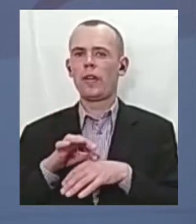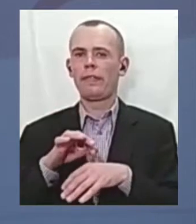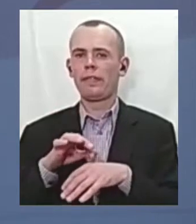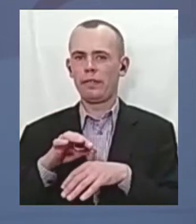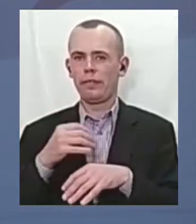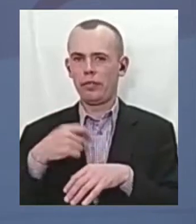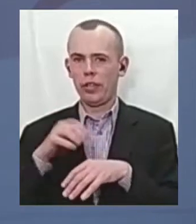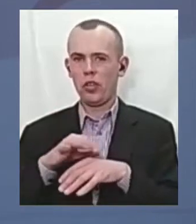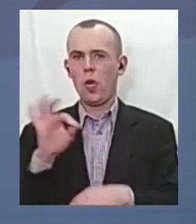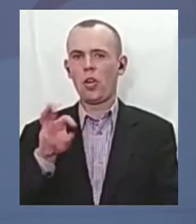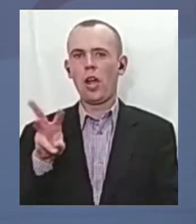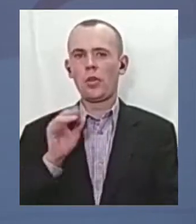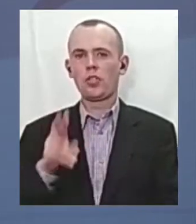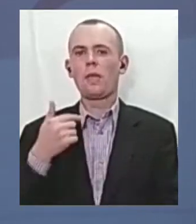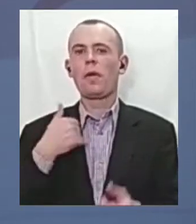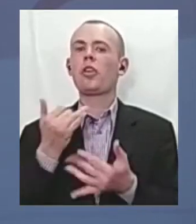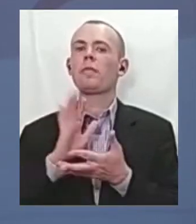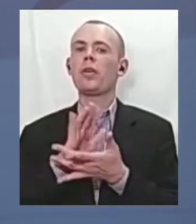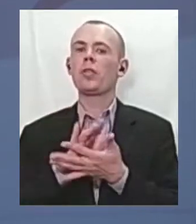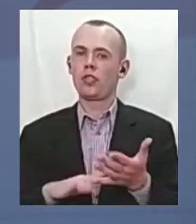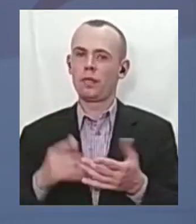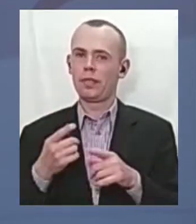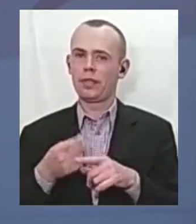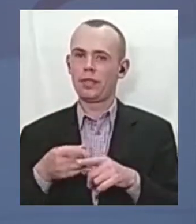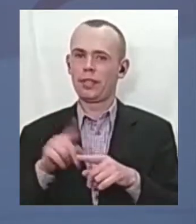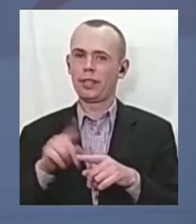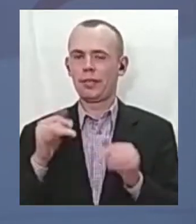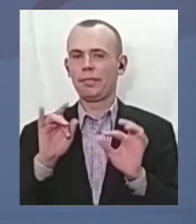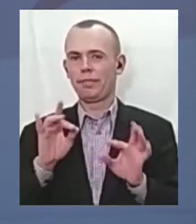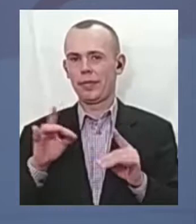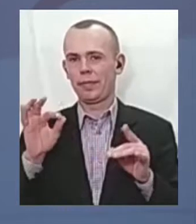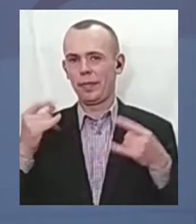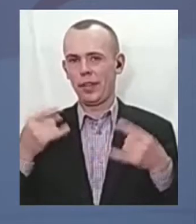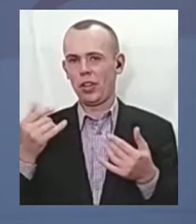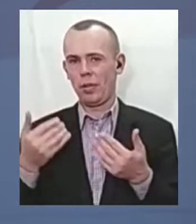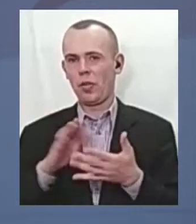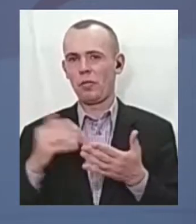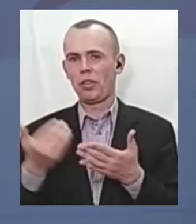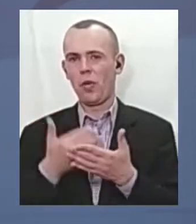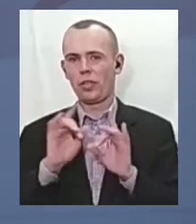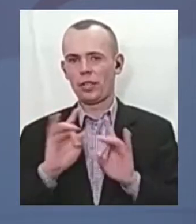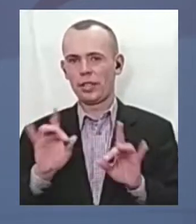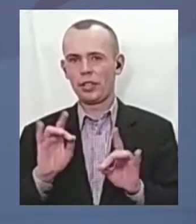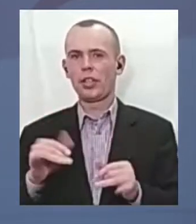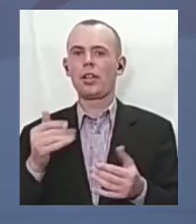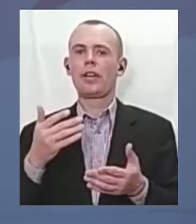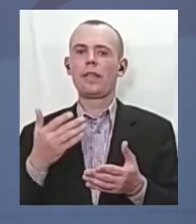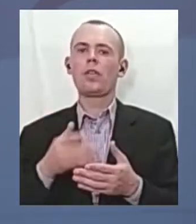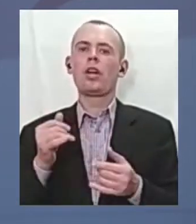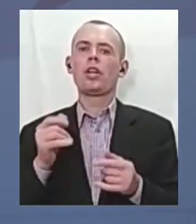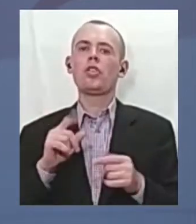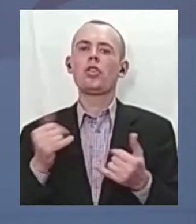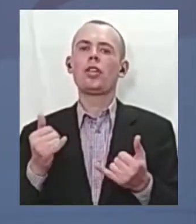Прокуратура отримала дозвіл на доступ до документів щодо пожежі в дитячому таборі «Вікторія», яке потрібно для проведення нової